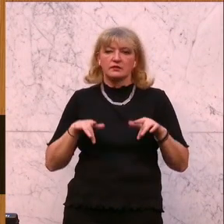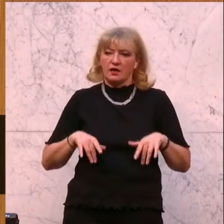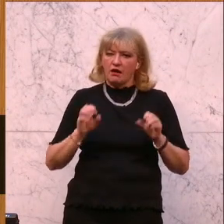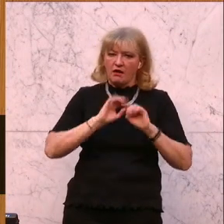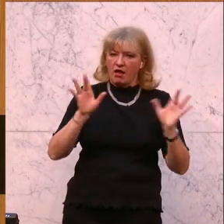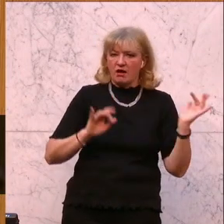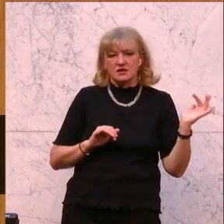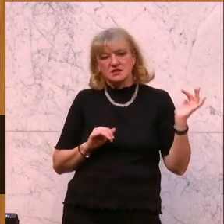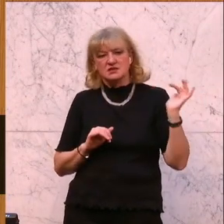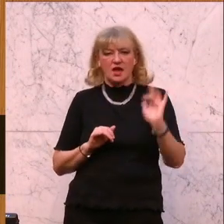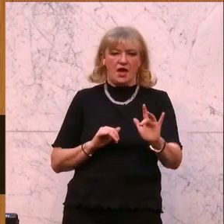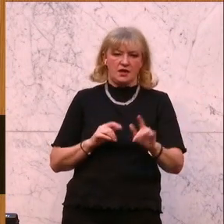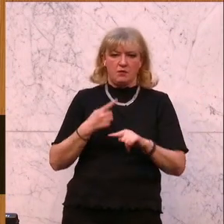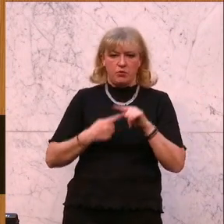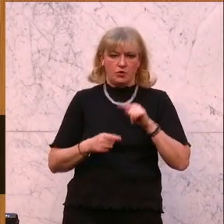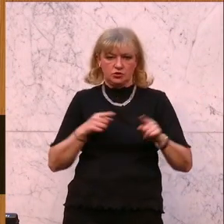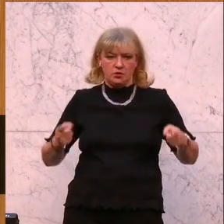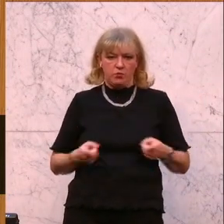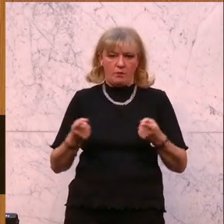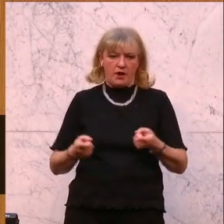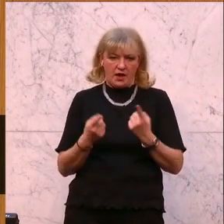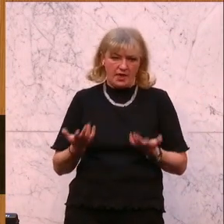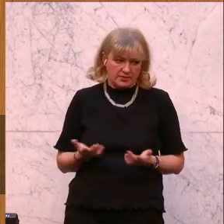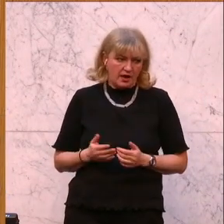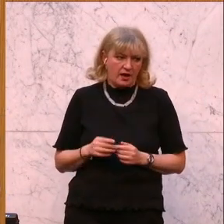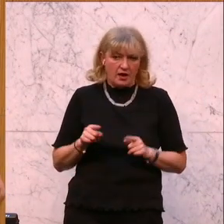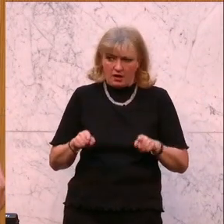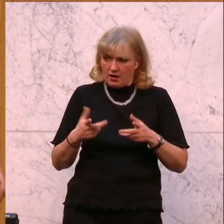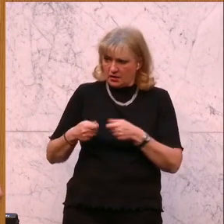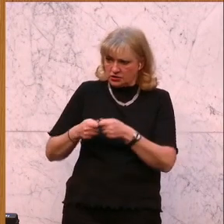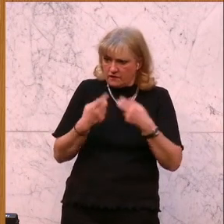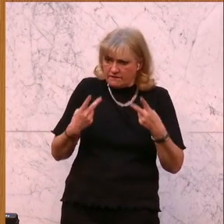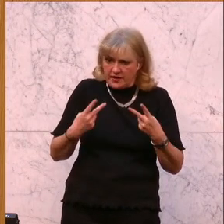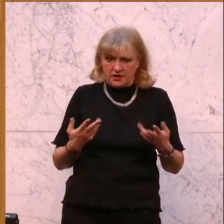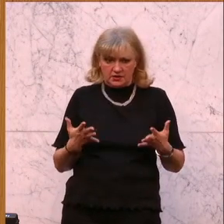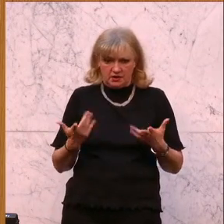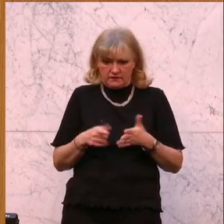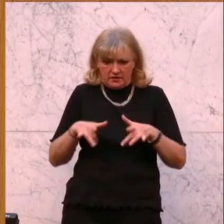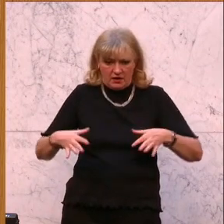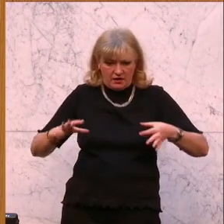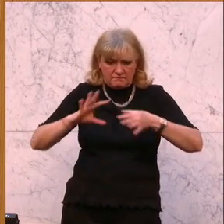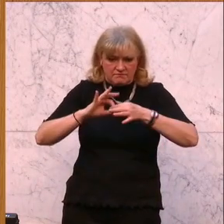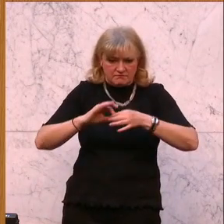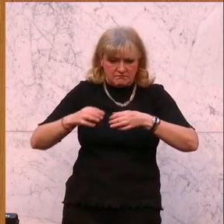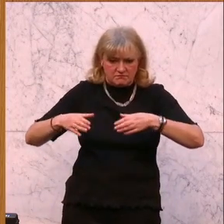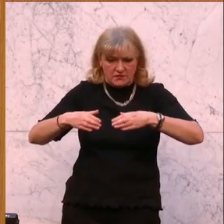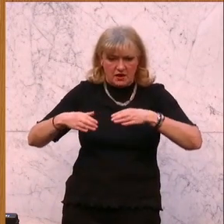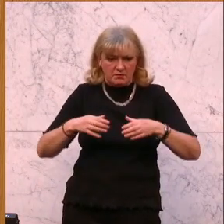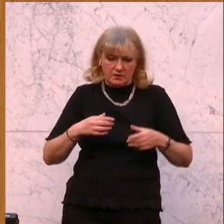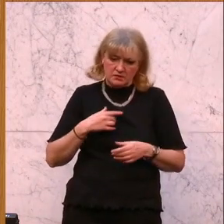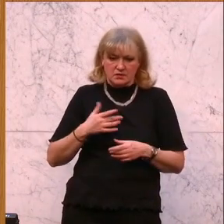politische Propaganda in diesem gesellschaftlich so wichtigen und verbindenden Element positionieren,